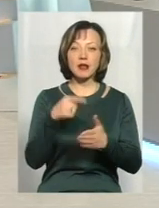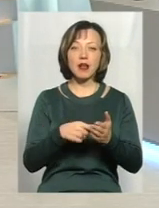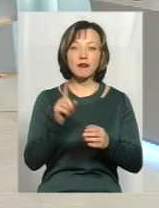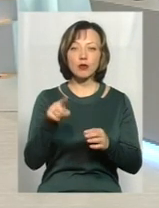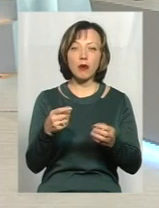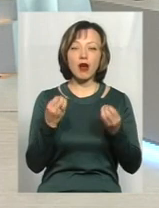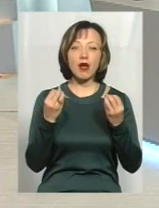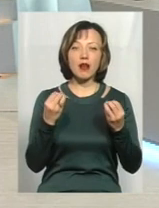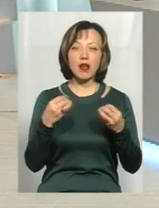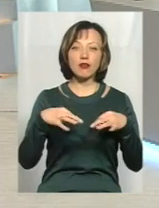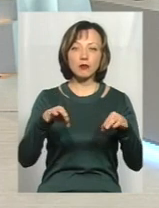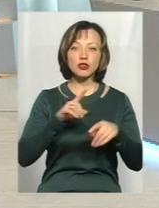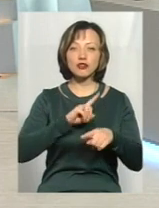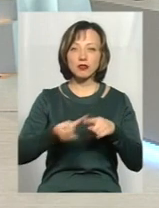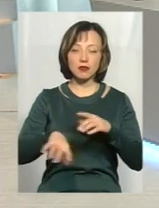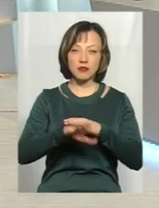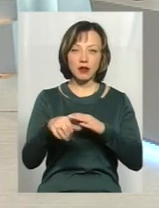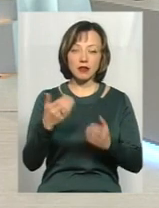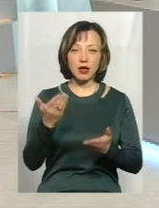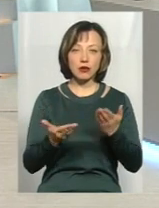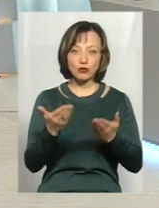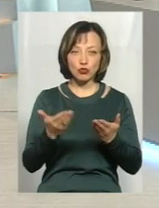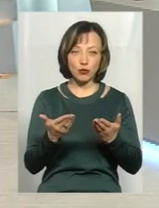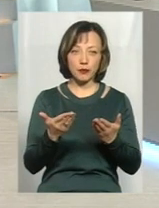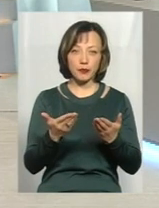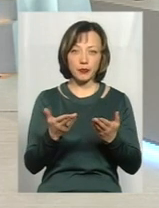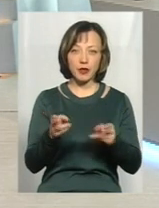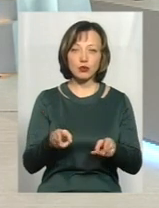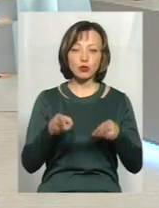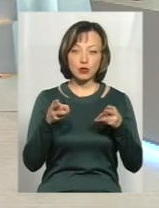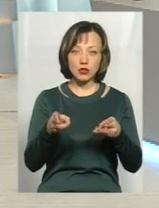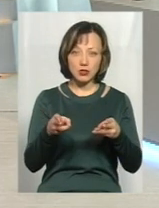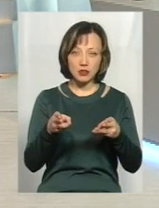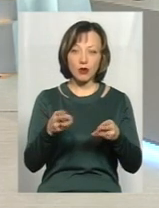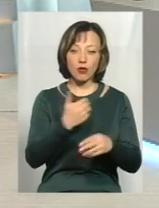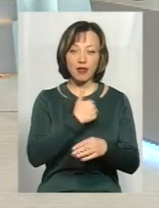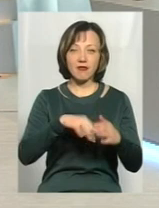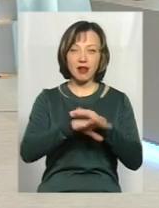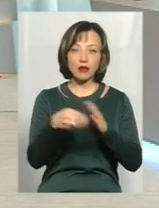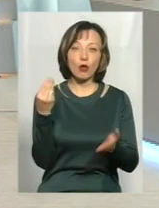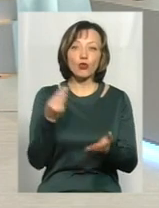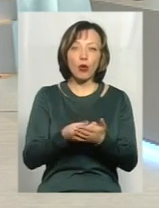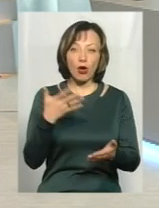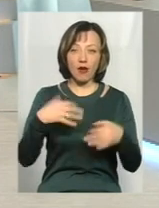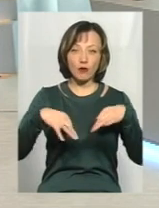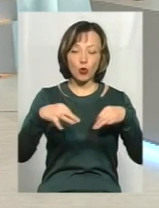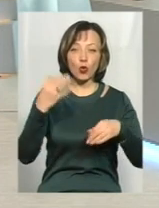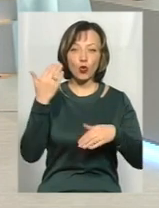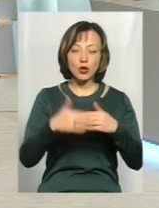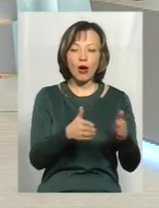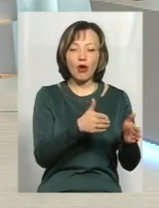автомобілі ще швидше заволодівають. Тому що, коли йдуть злочинці за елітним автомобілем, вони вже